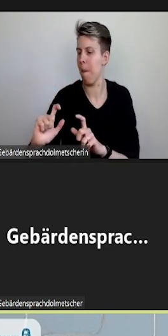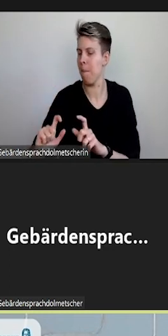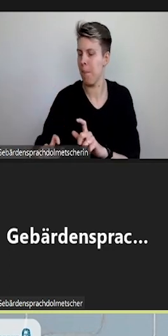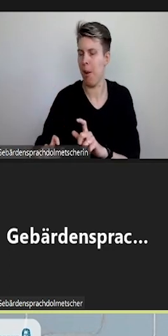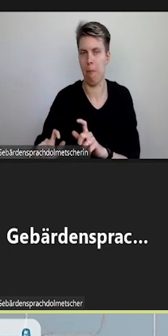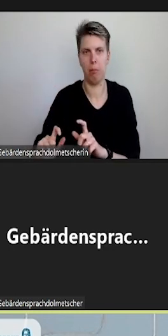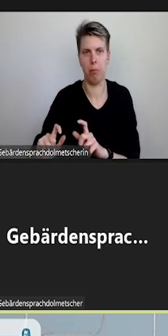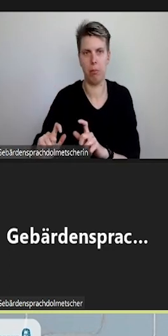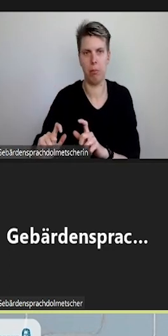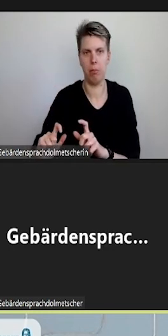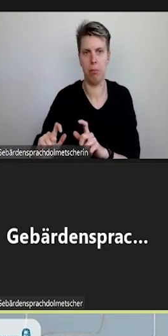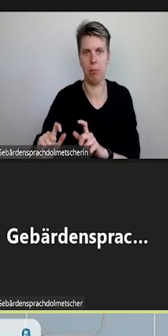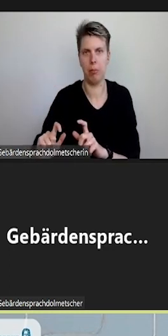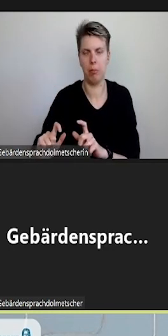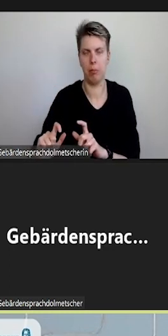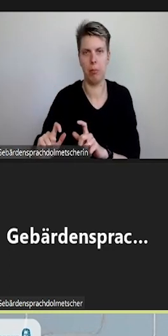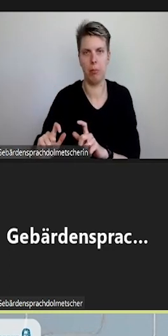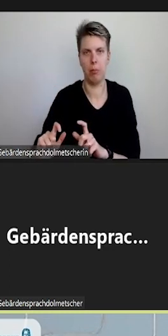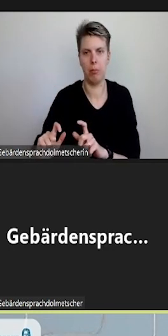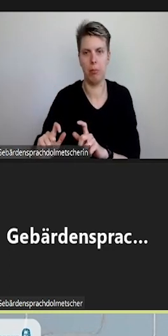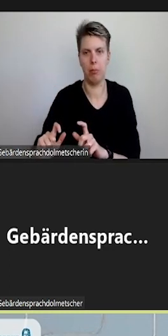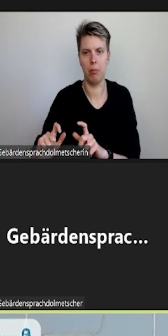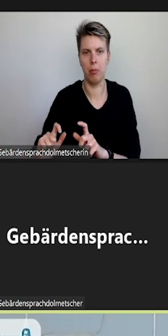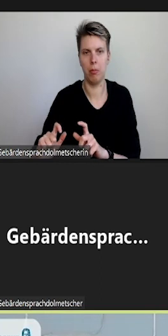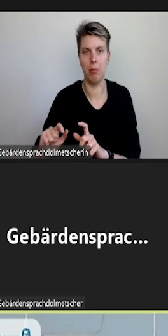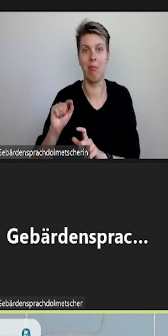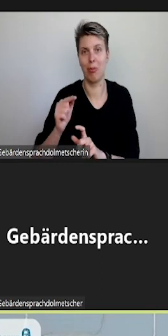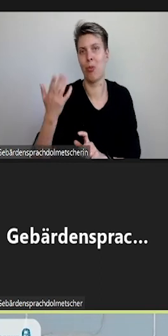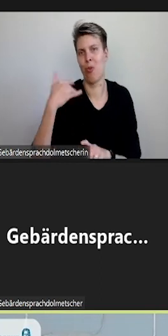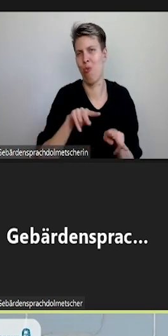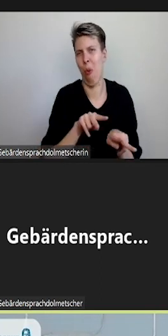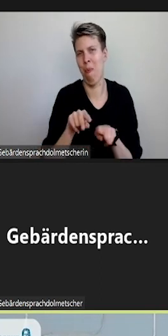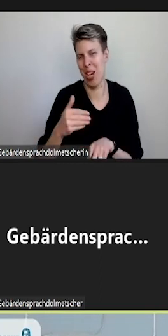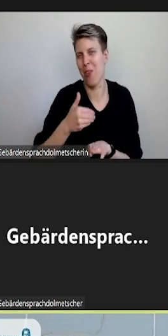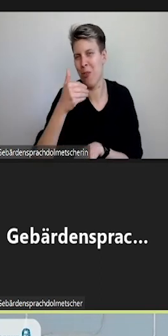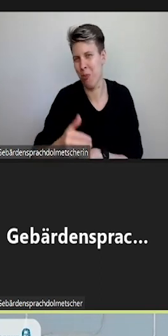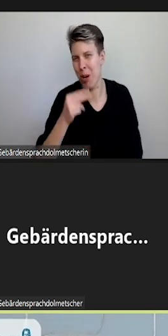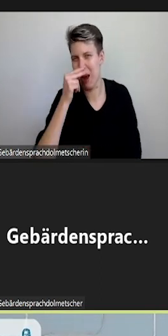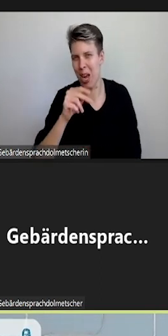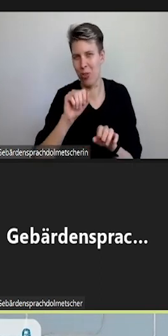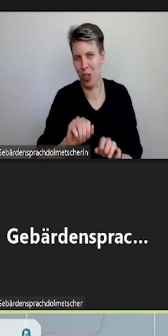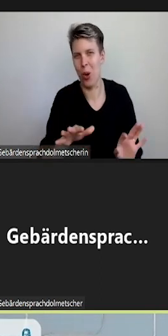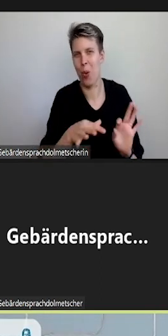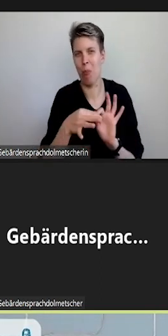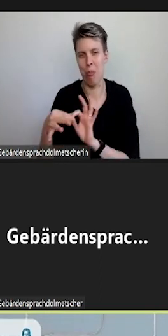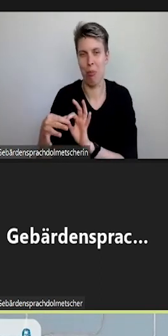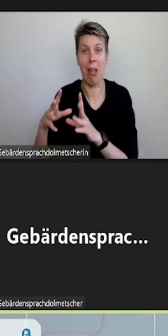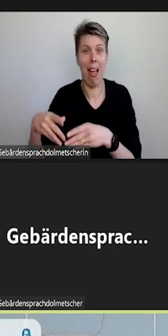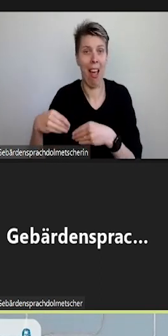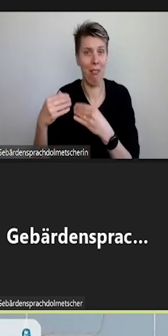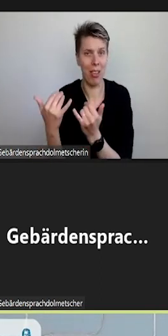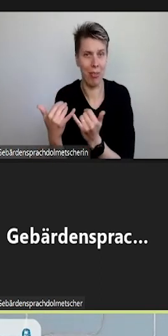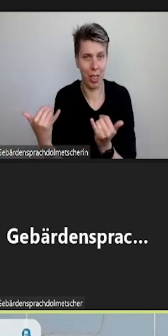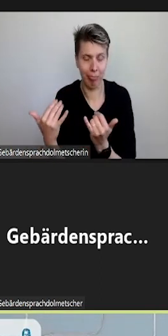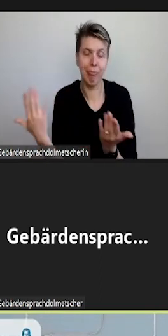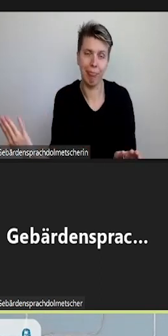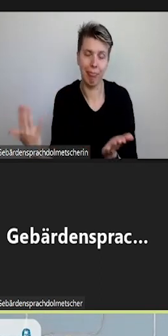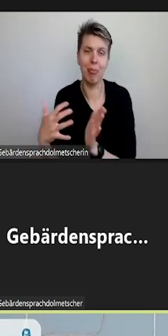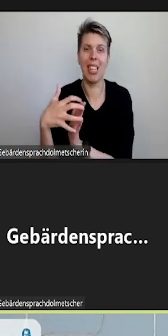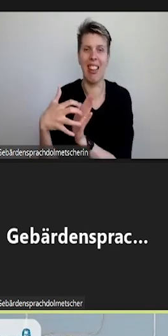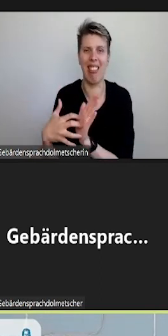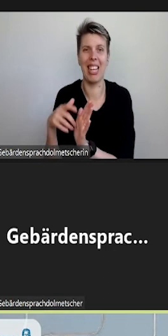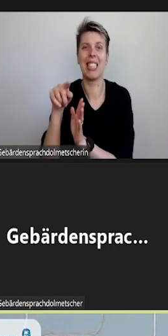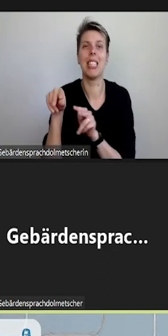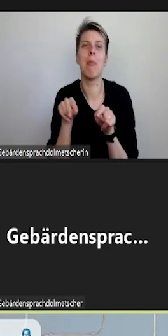Diese Textdatei ist auch aus dem Video, was Sie sich nachher angucken können. Und fängt an mit dem Text in diesem